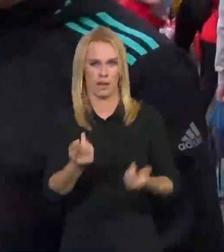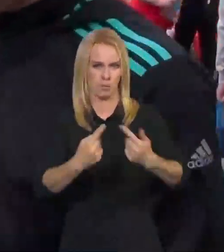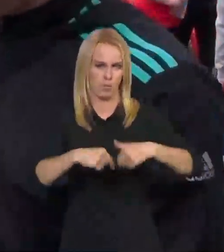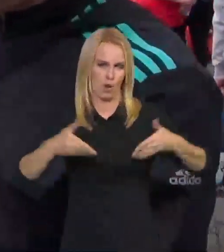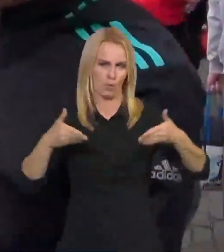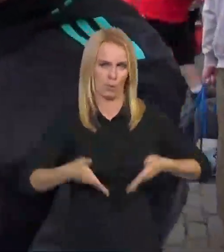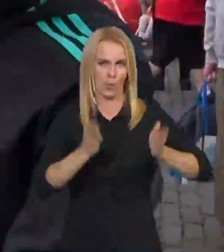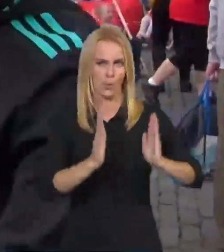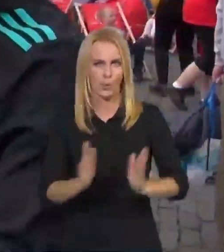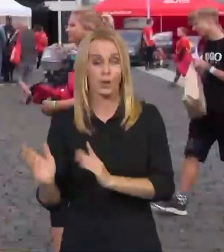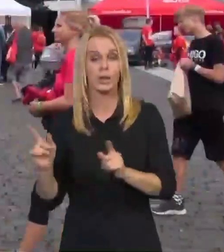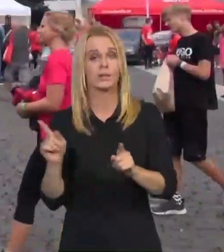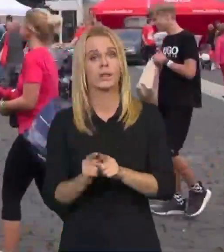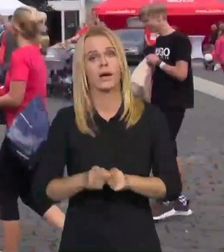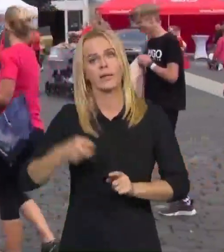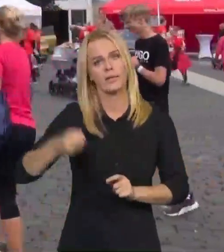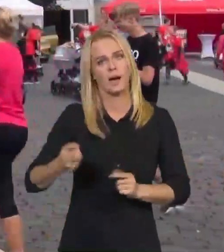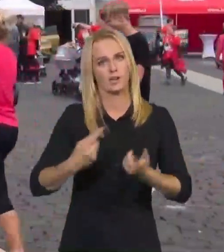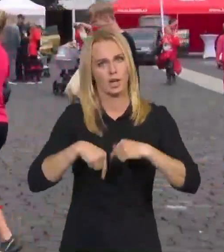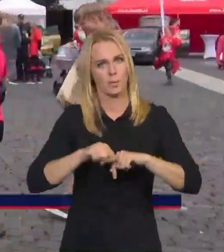rozdávali i tašky na odpadky.